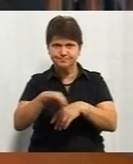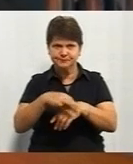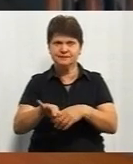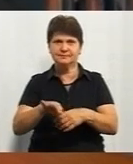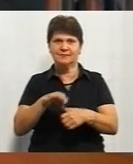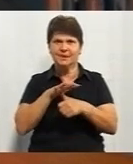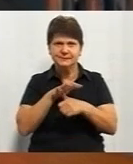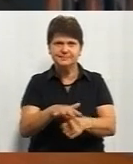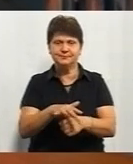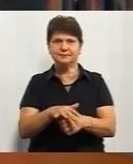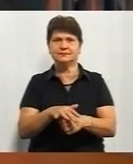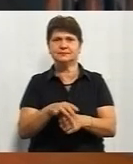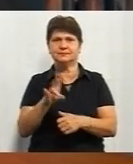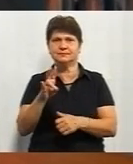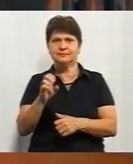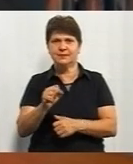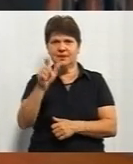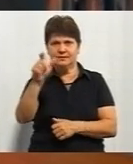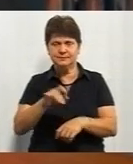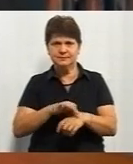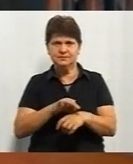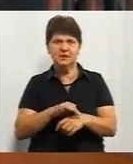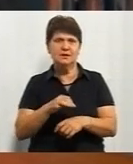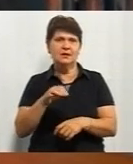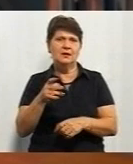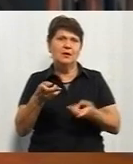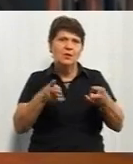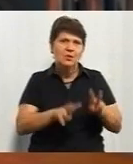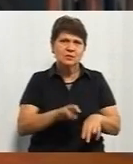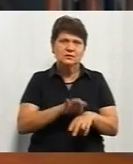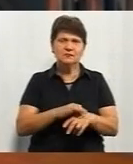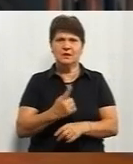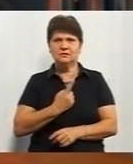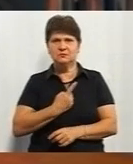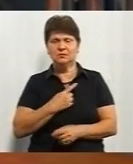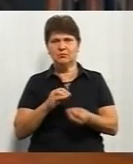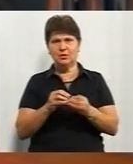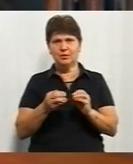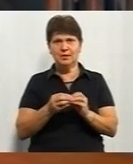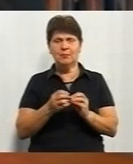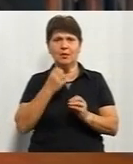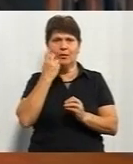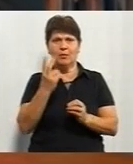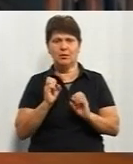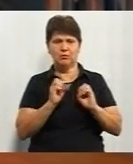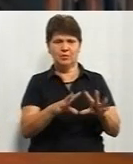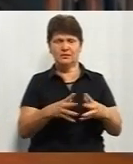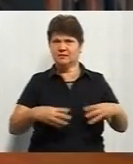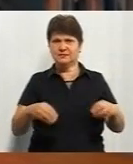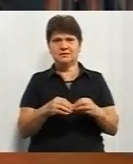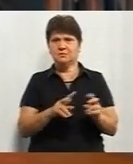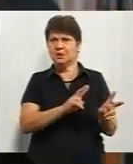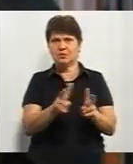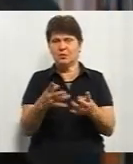знущання над цими особами. Дуже часто ці особи залишаються на один з своїми проблемами, коли вони покинуті всім, тому що вони